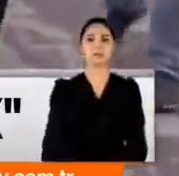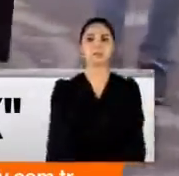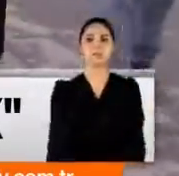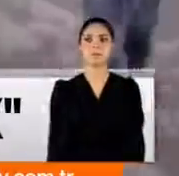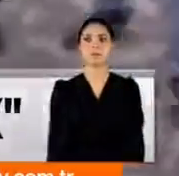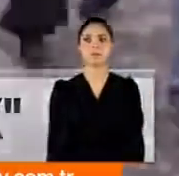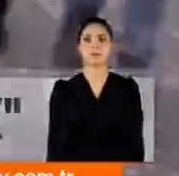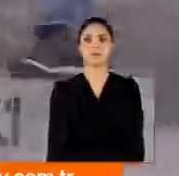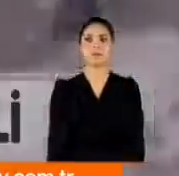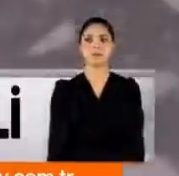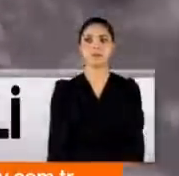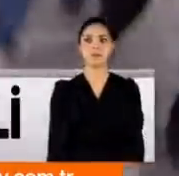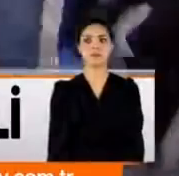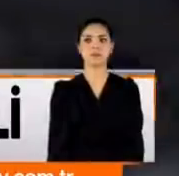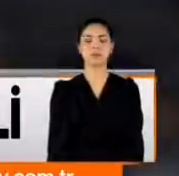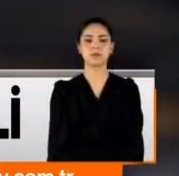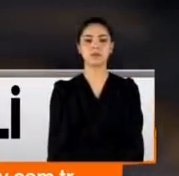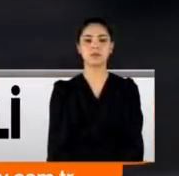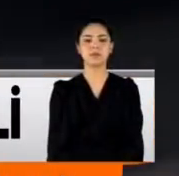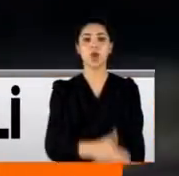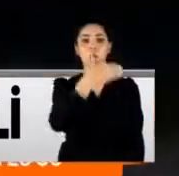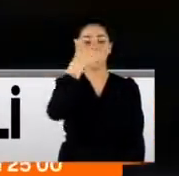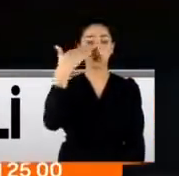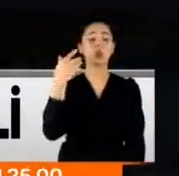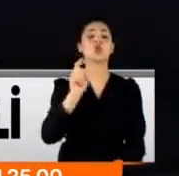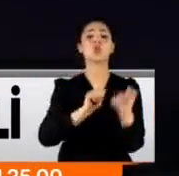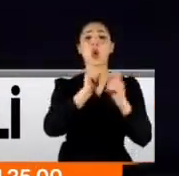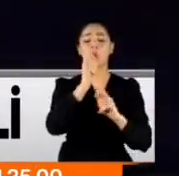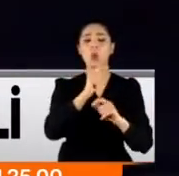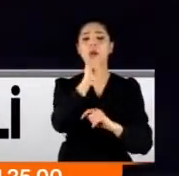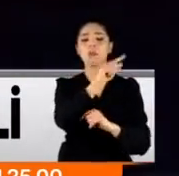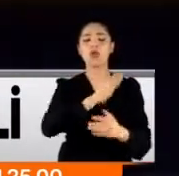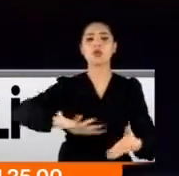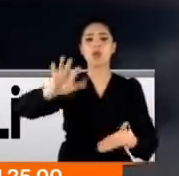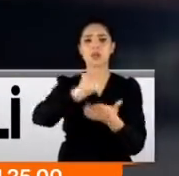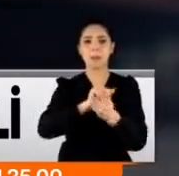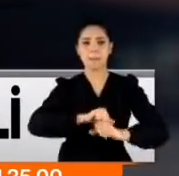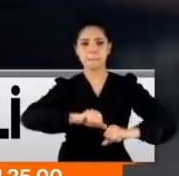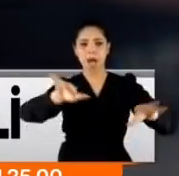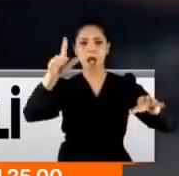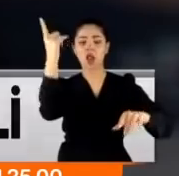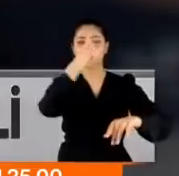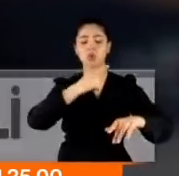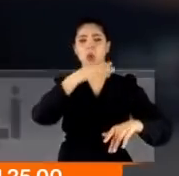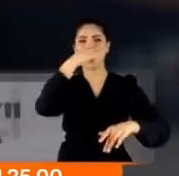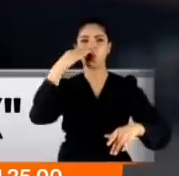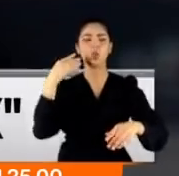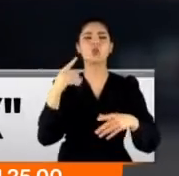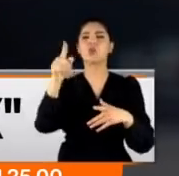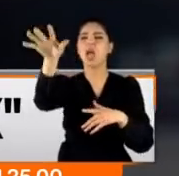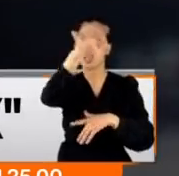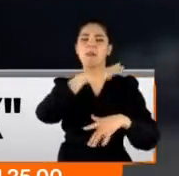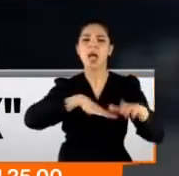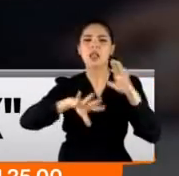ölümüyle bir alakanız var mı? Uyuşturucu kullandığı ve bunu da sosyal medyadan yayınlayarak uyuşturucuya özendirdiği